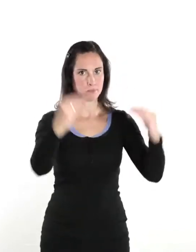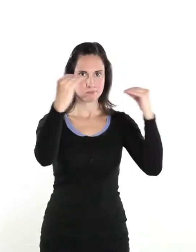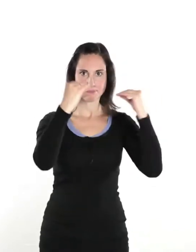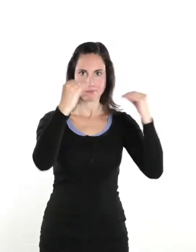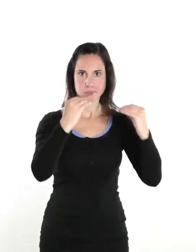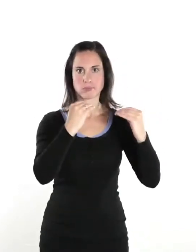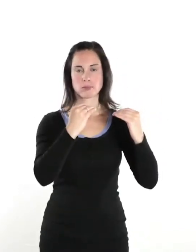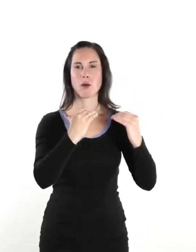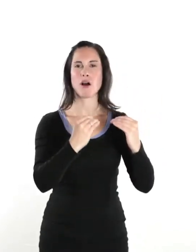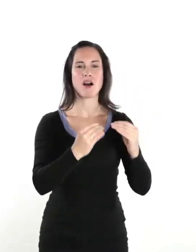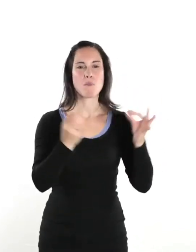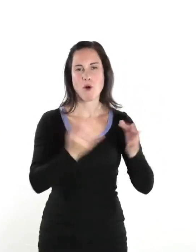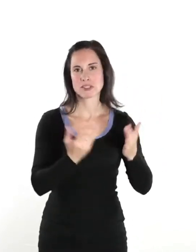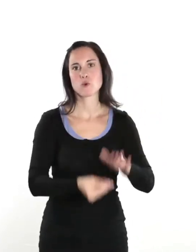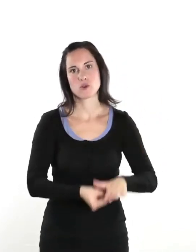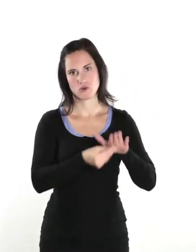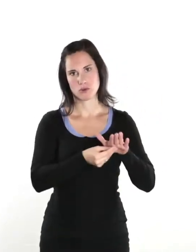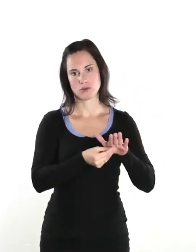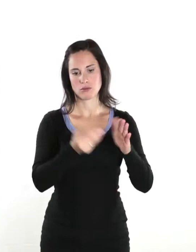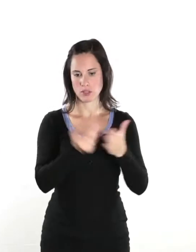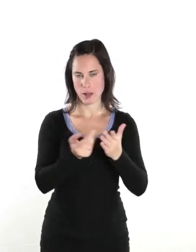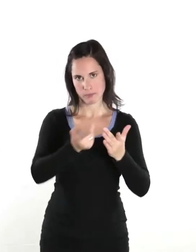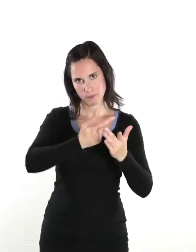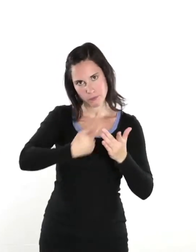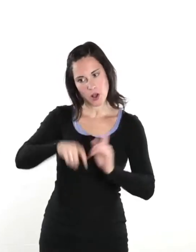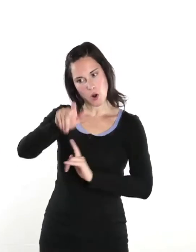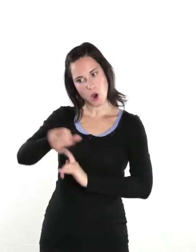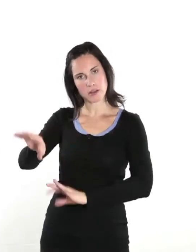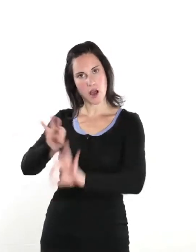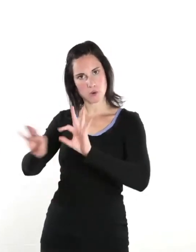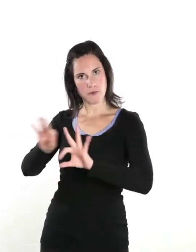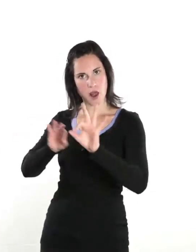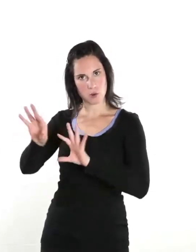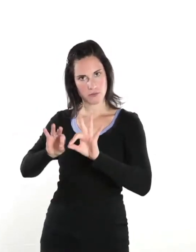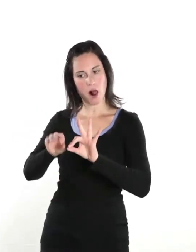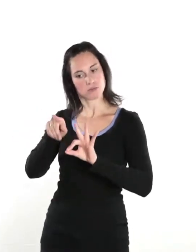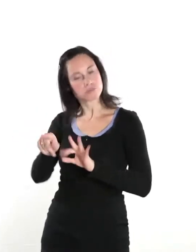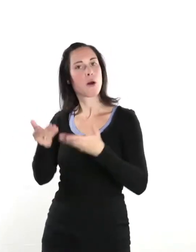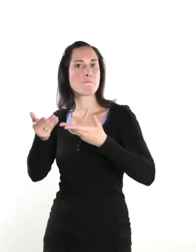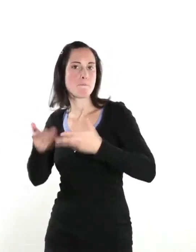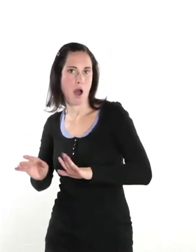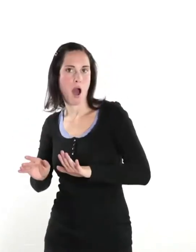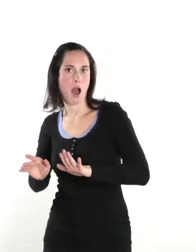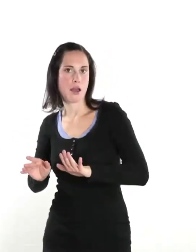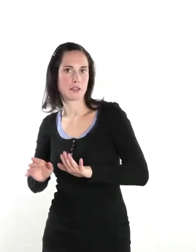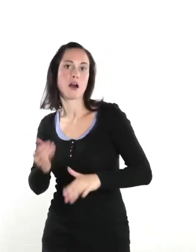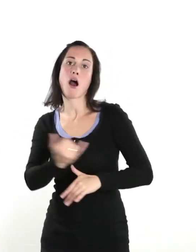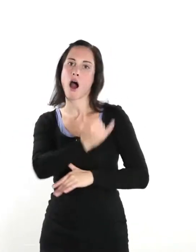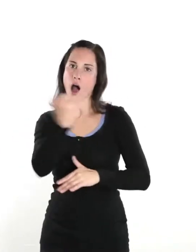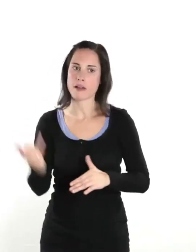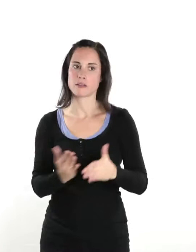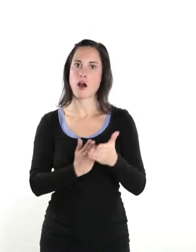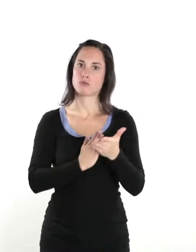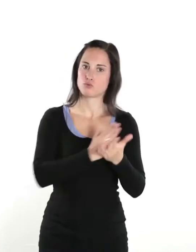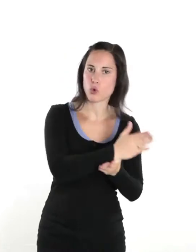wollen. Sie brauchen allerdings Unterstützung. Und diese wollen wir geben. Wir haben Mentorinnen und Mentoren gewonnen, die